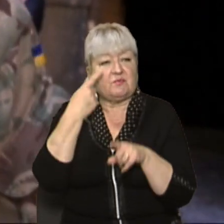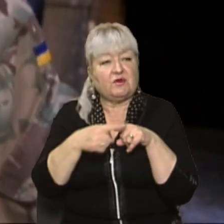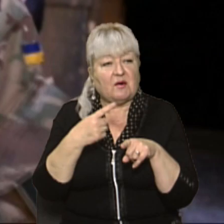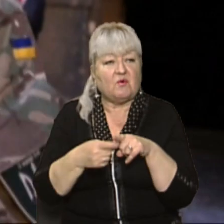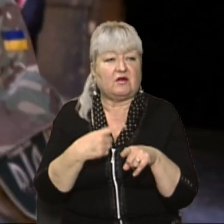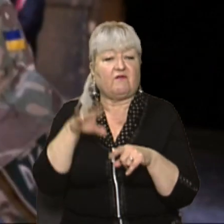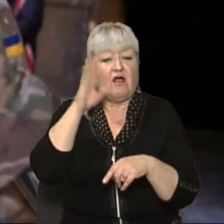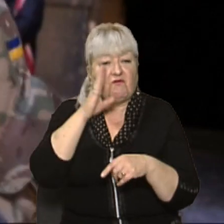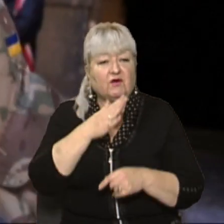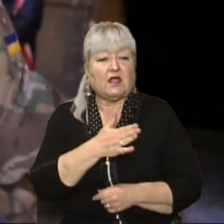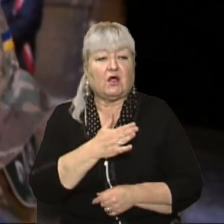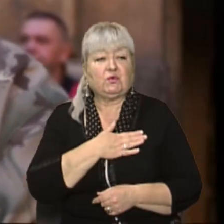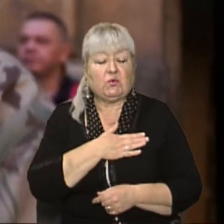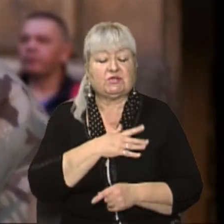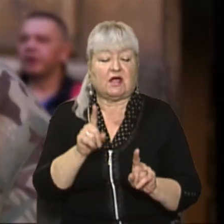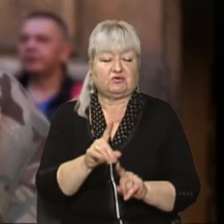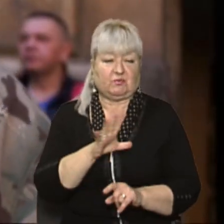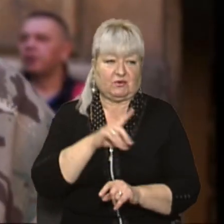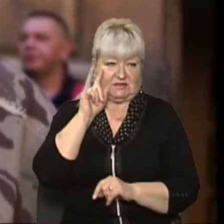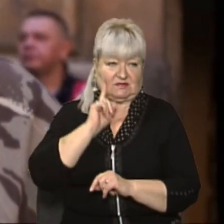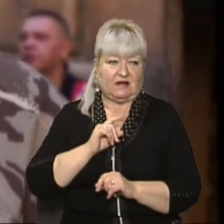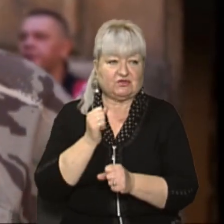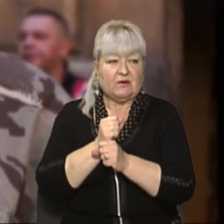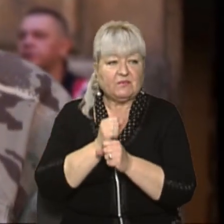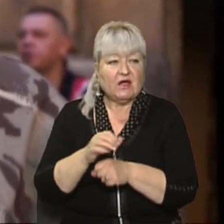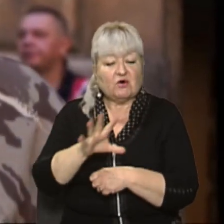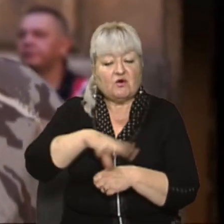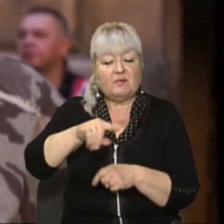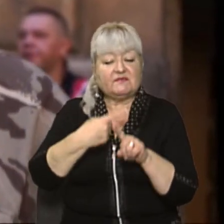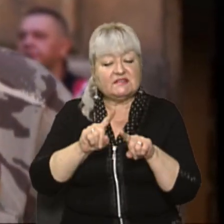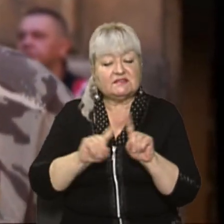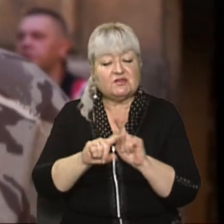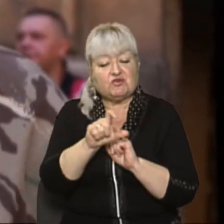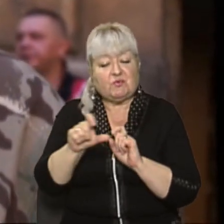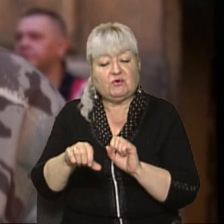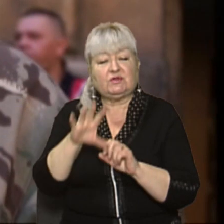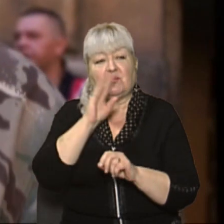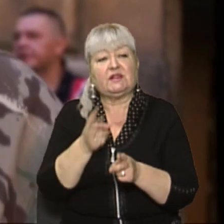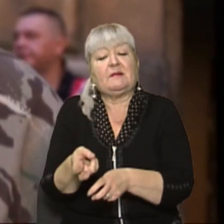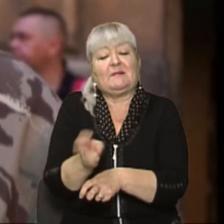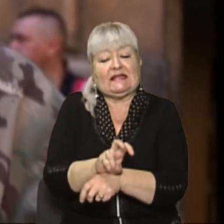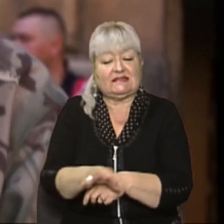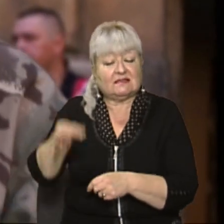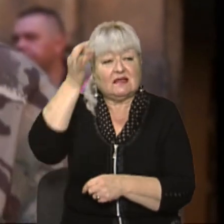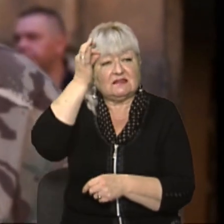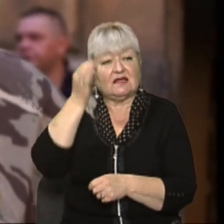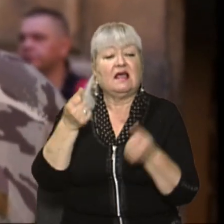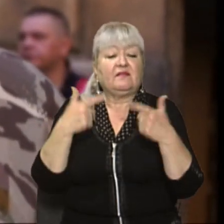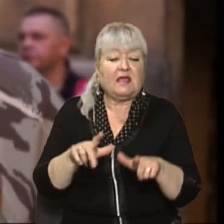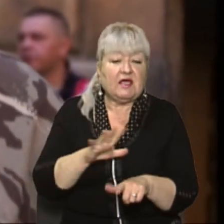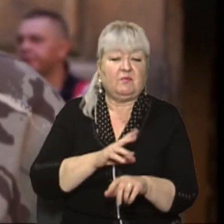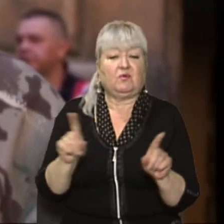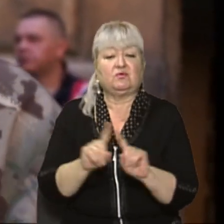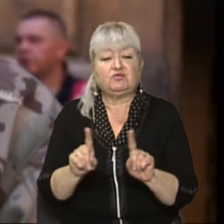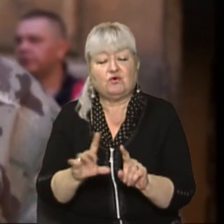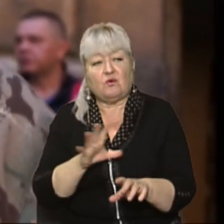душа, щоб воно було смачно. Робимо все це, щоб могли люди прийти і згадати, як було, що було, хто що